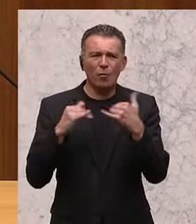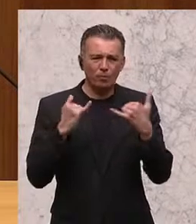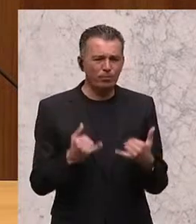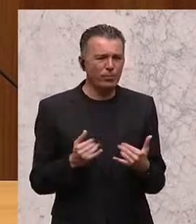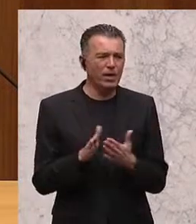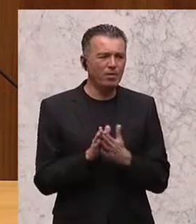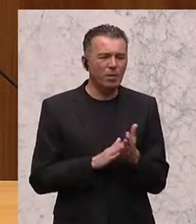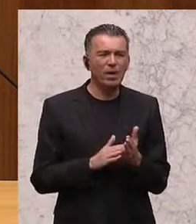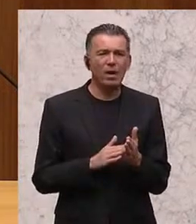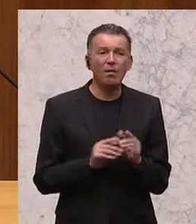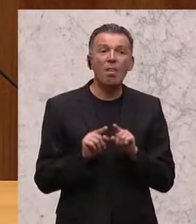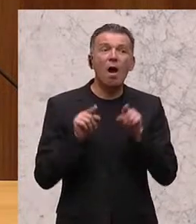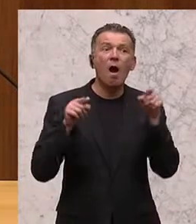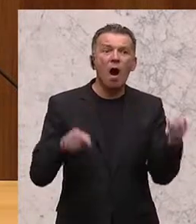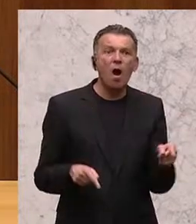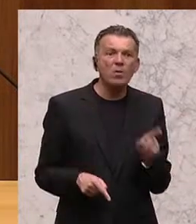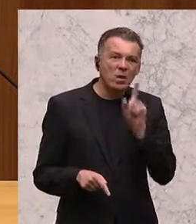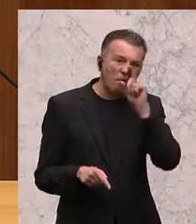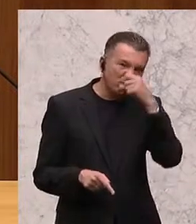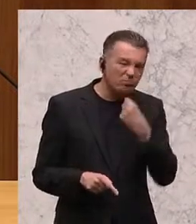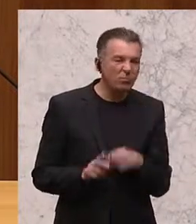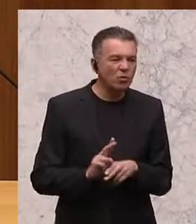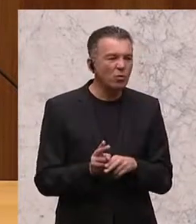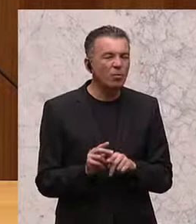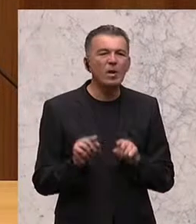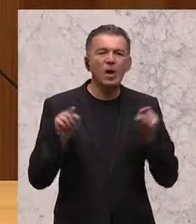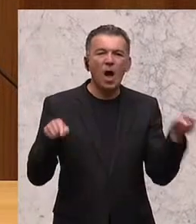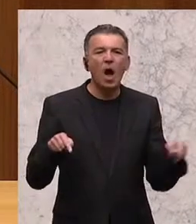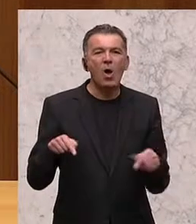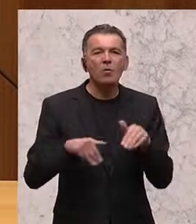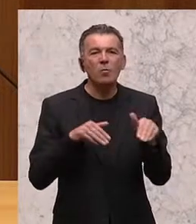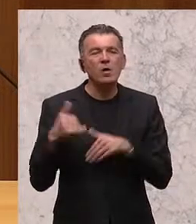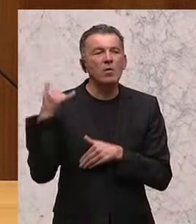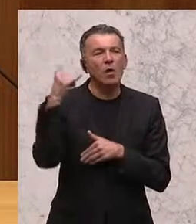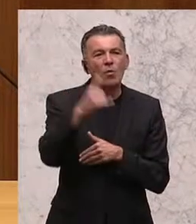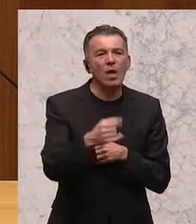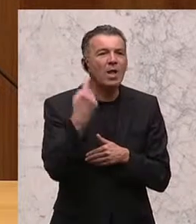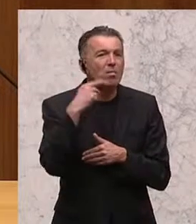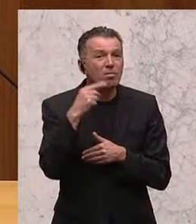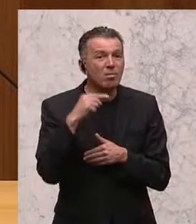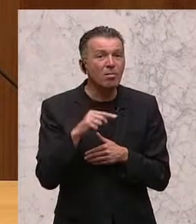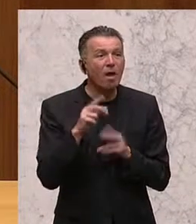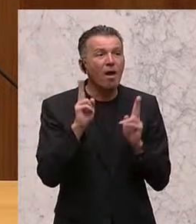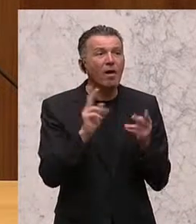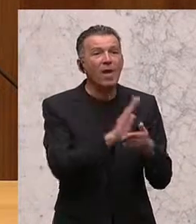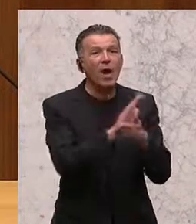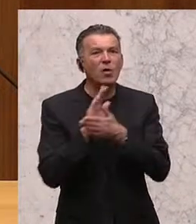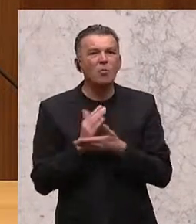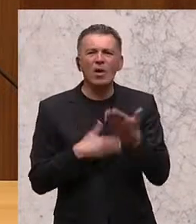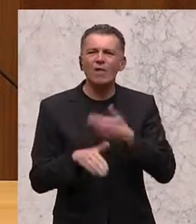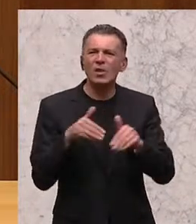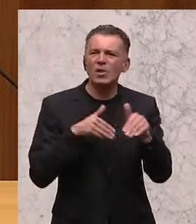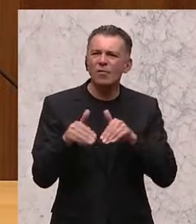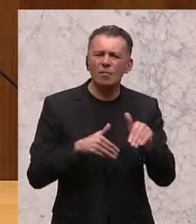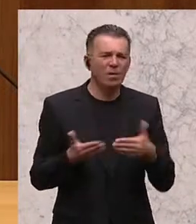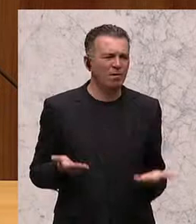beginnt die Trickserei nach außen. Der Außenminister ruft bei den Neos an, ob Sie noch nicht den Wirtschaftsminister ausbauen können. Ich meine, was ist